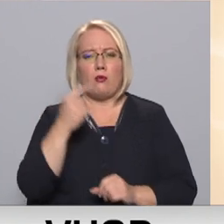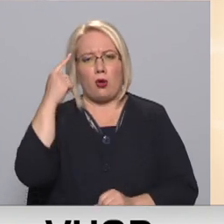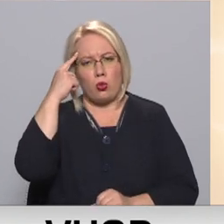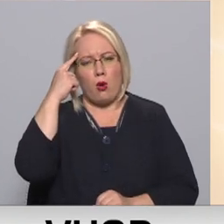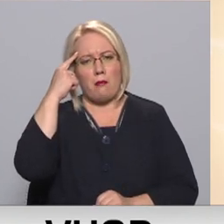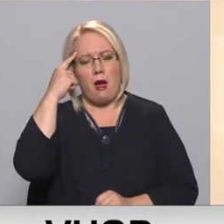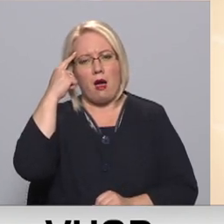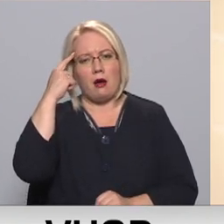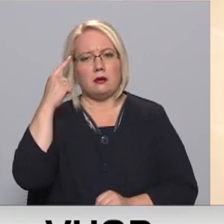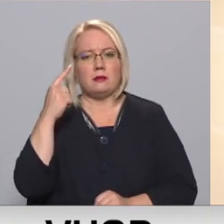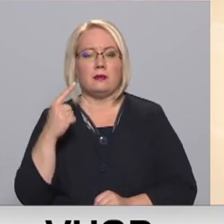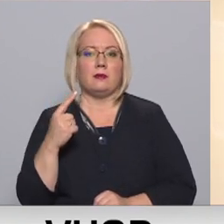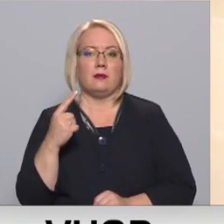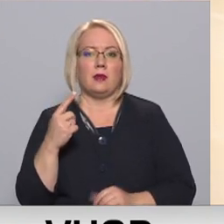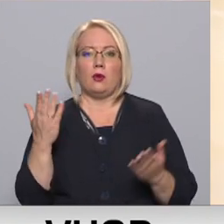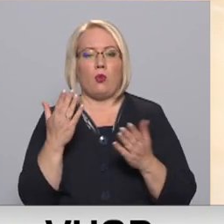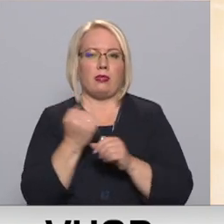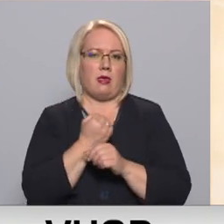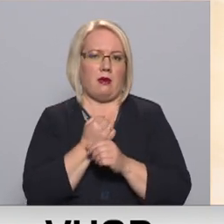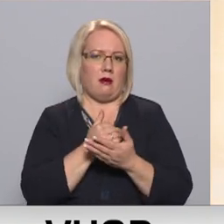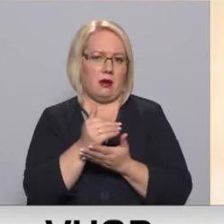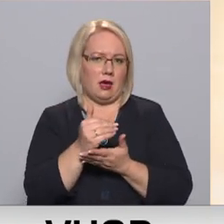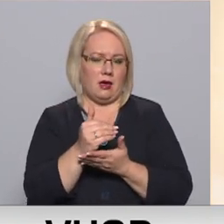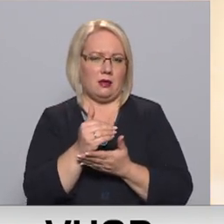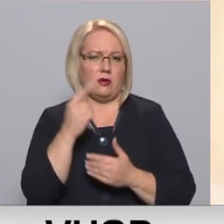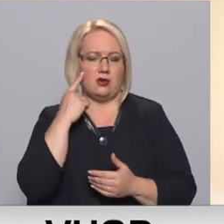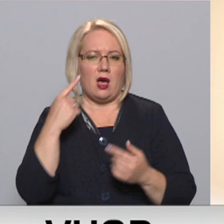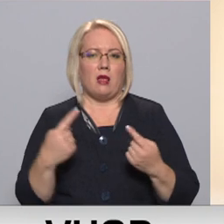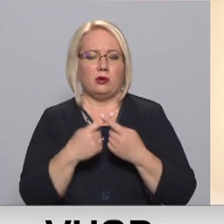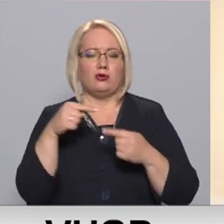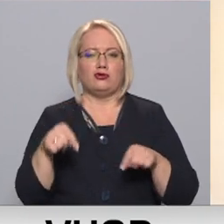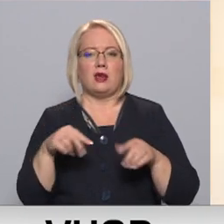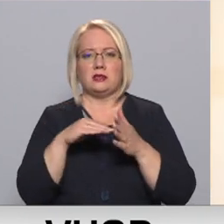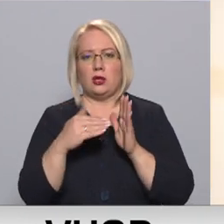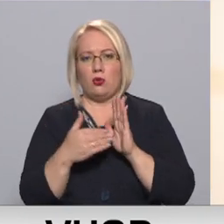ko darīt, es domāju, tas būs to šai situācijai.